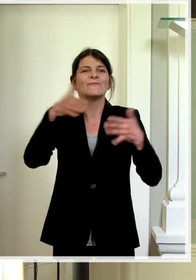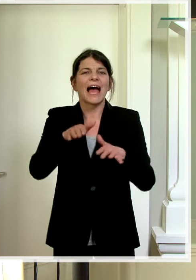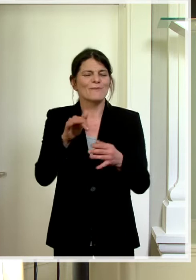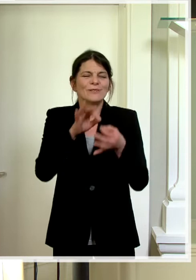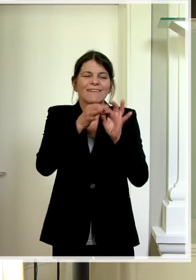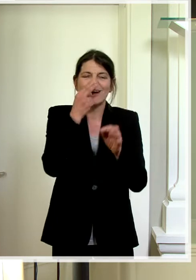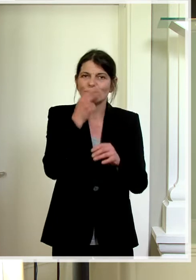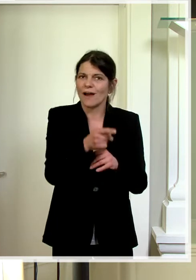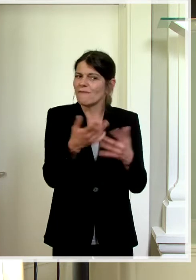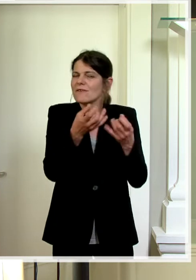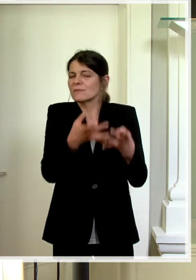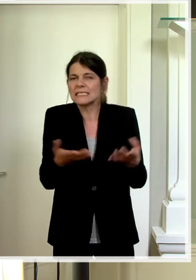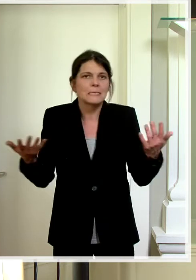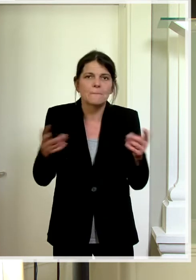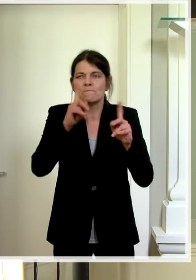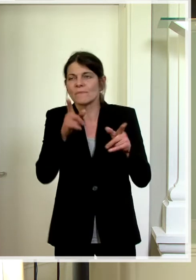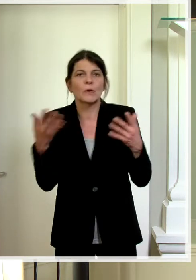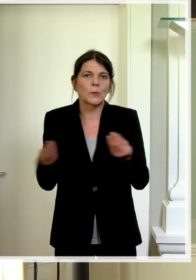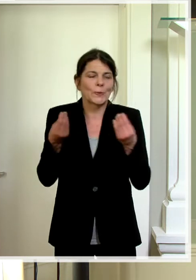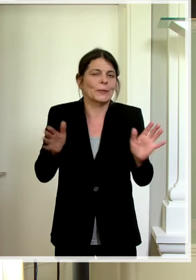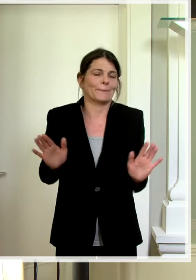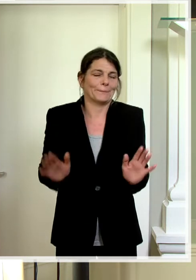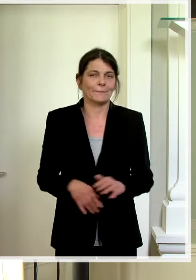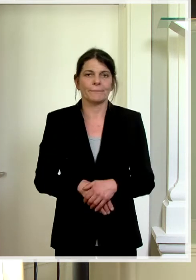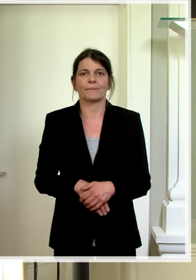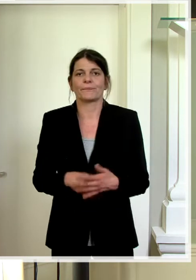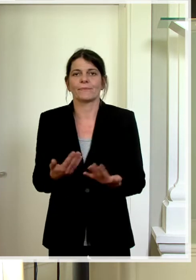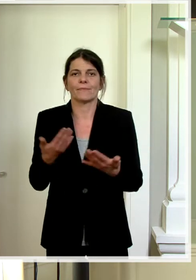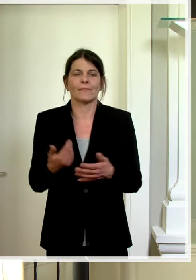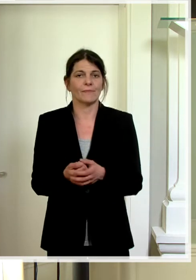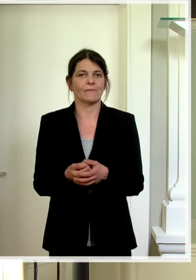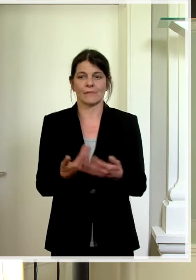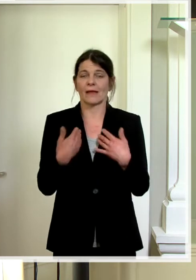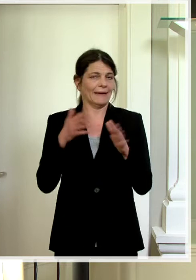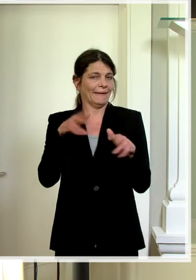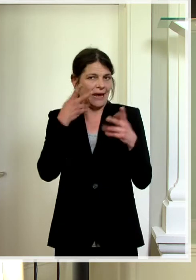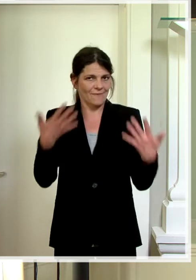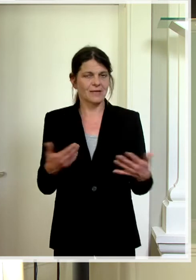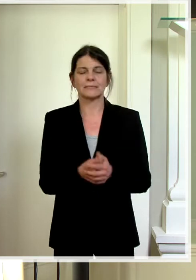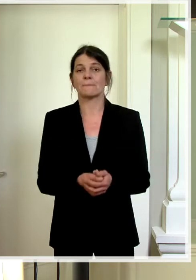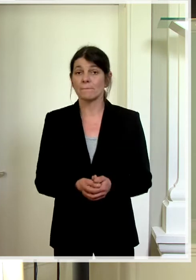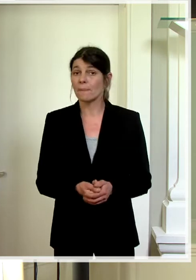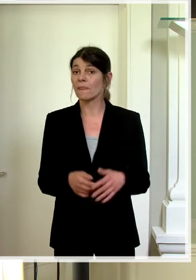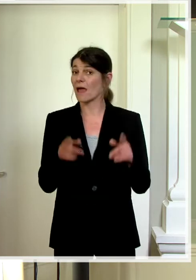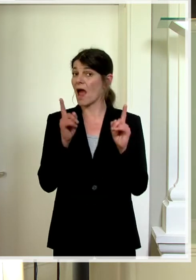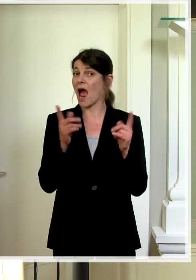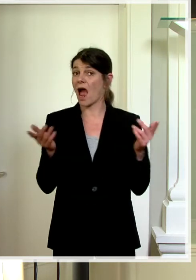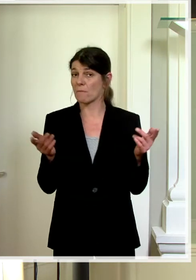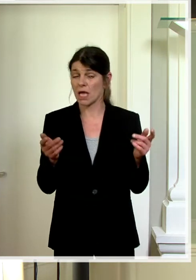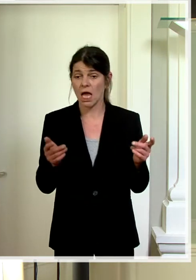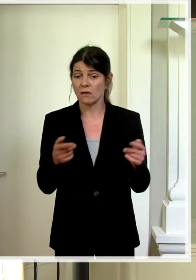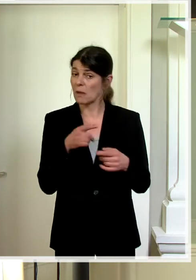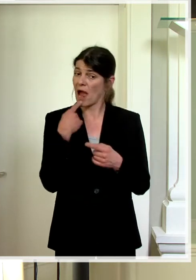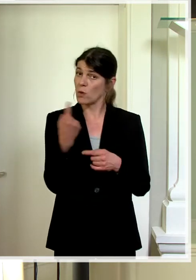passiert ist oder woran das liegt, das ist, ja, sei mal dahingestellt. Aber dann, was sagen Sie diesen, also